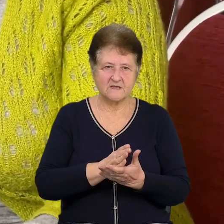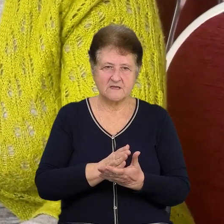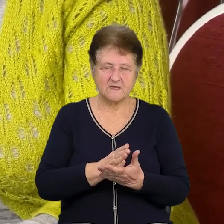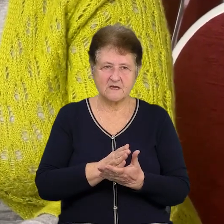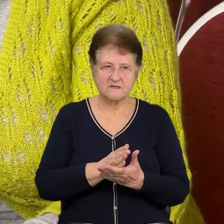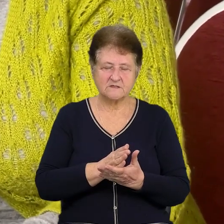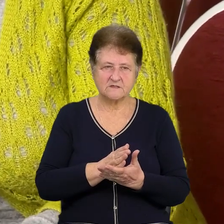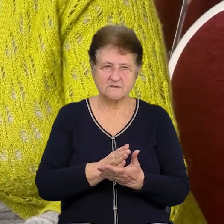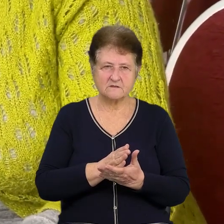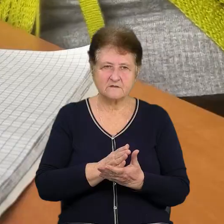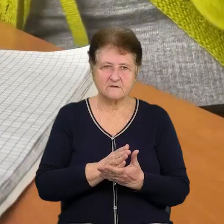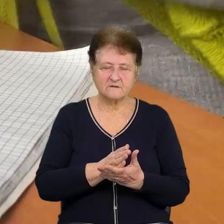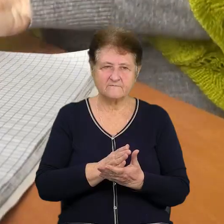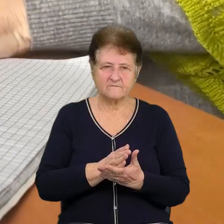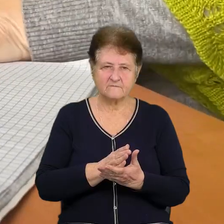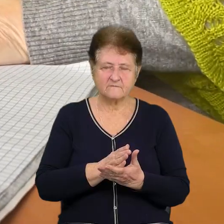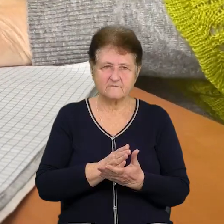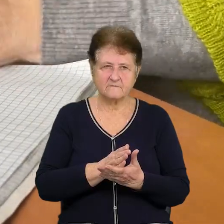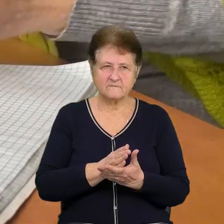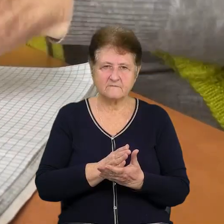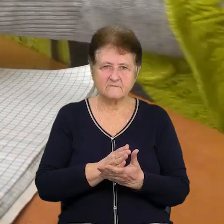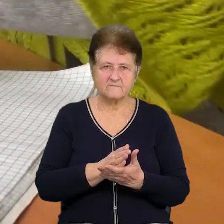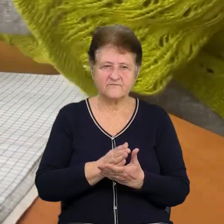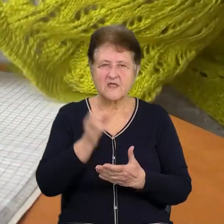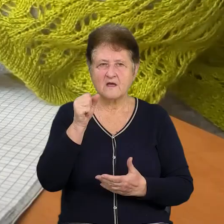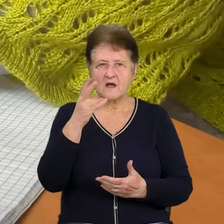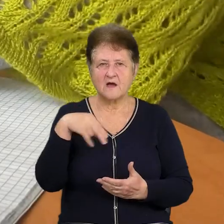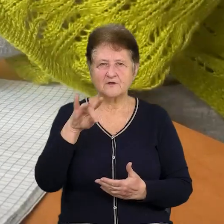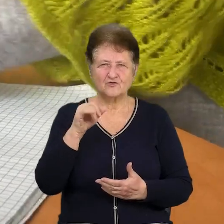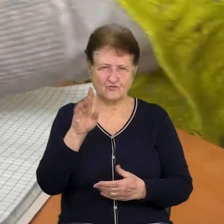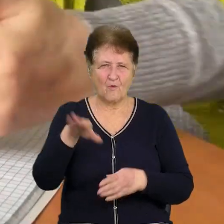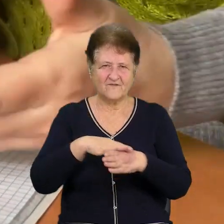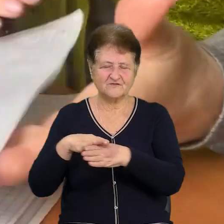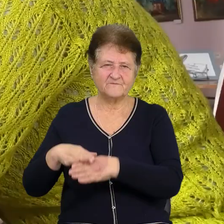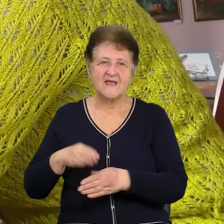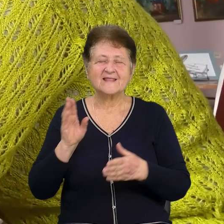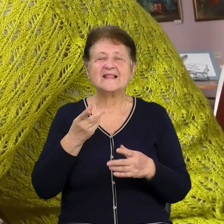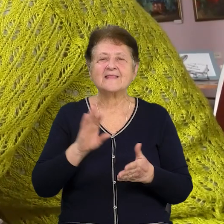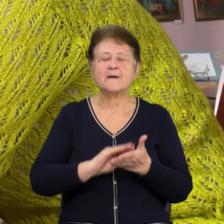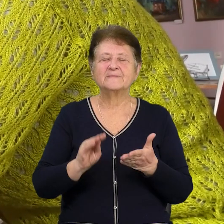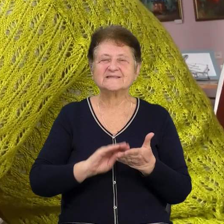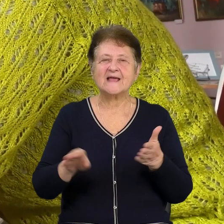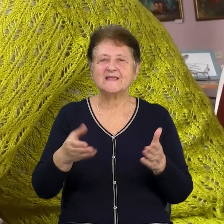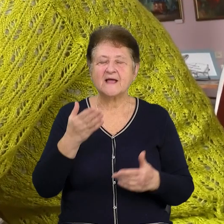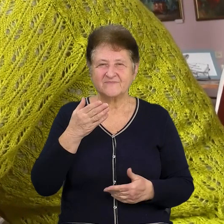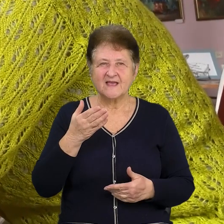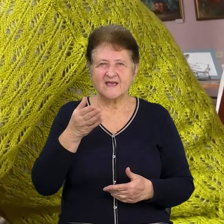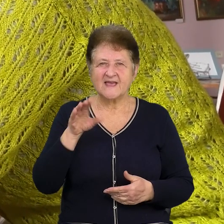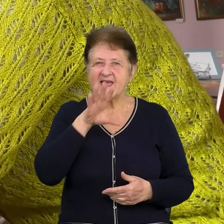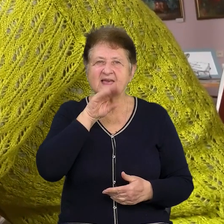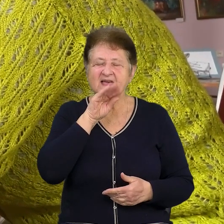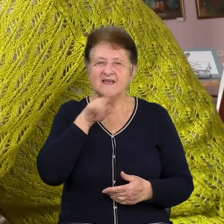Зюбіна диктувала, ось у мене Андрукович. Для написання щорічних радіодиктантів Національної єдності